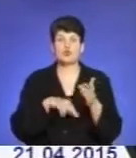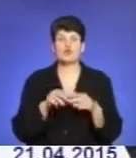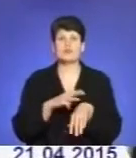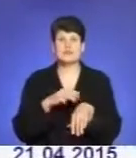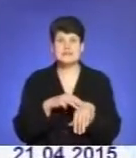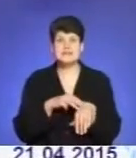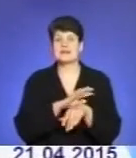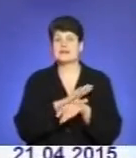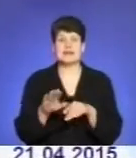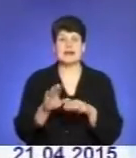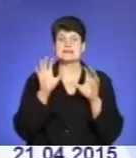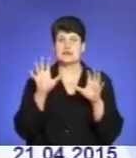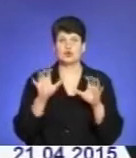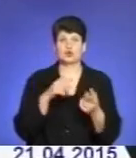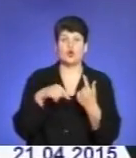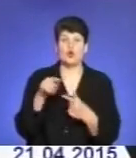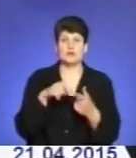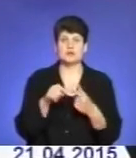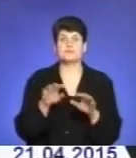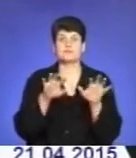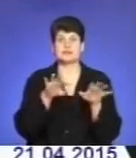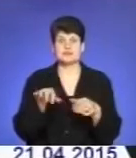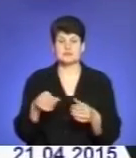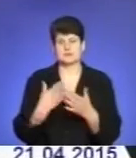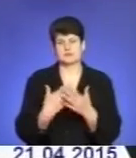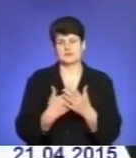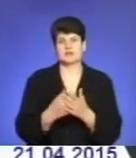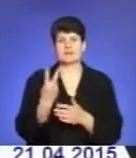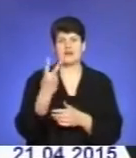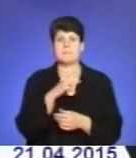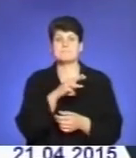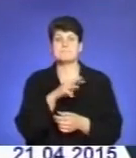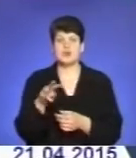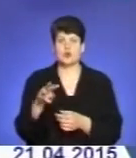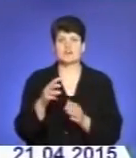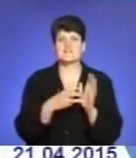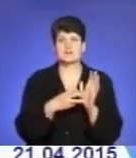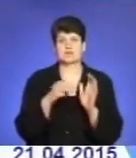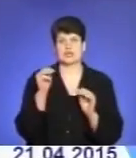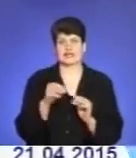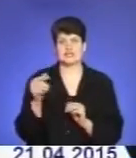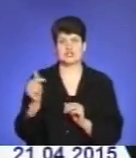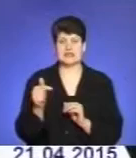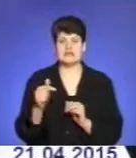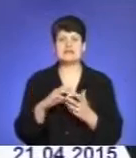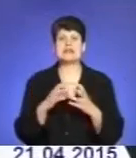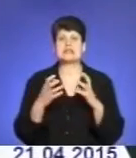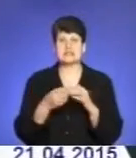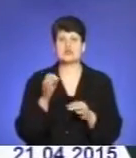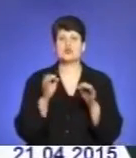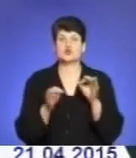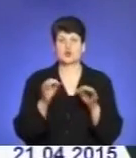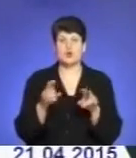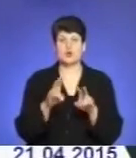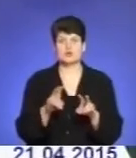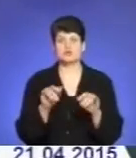незаконного обігу вилучили товарі підакцизної групи на суму близько 2 мільйони 800 тисяч гривень. А за результатами судового розгляду